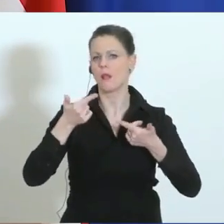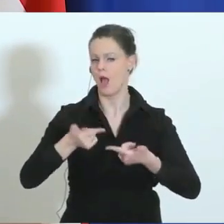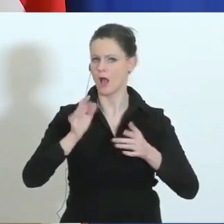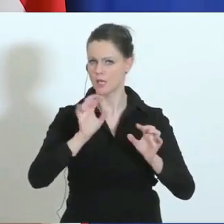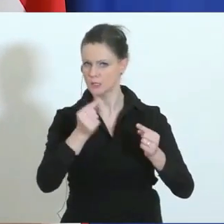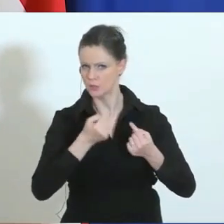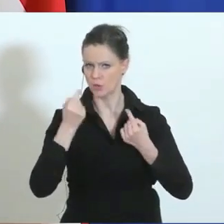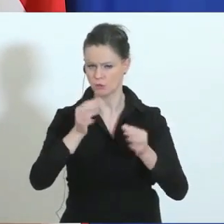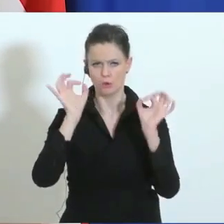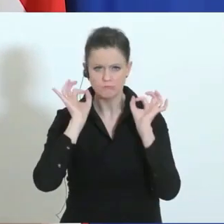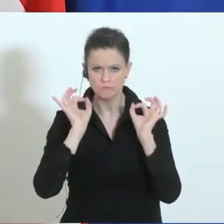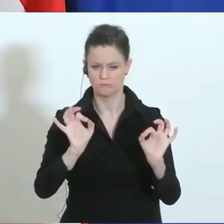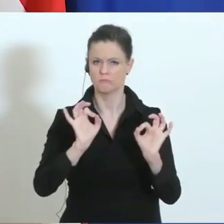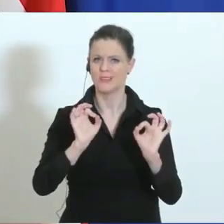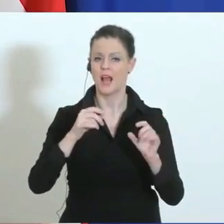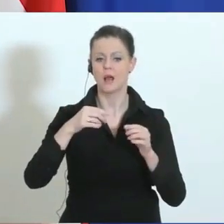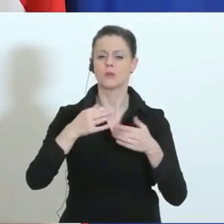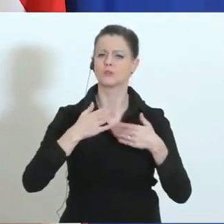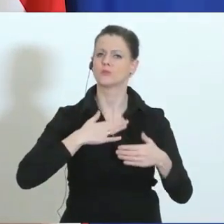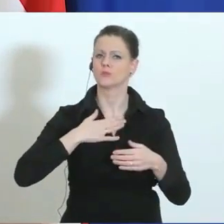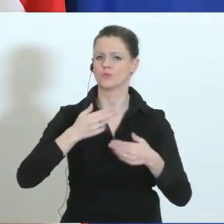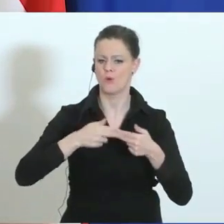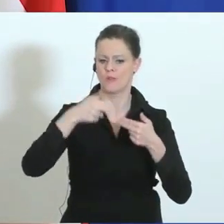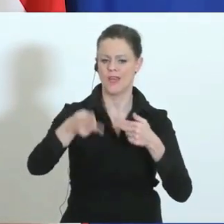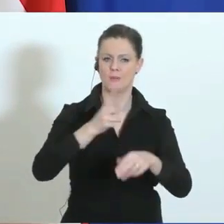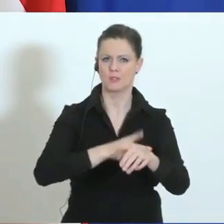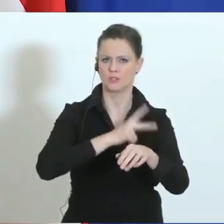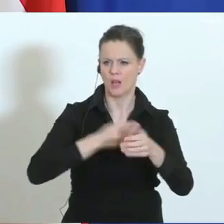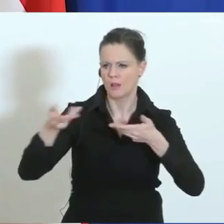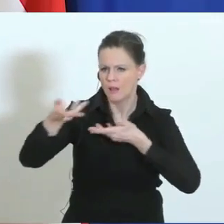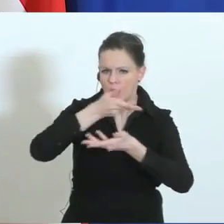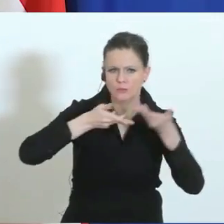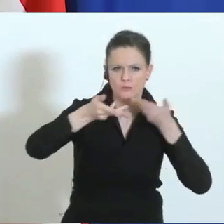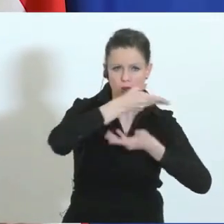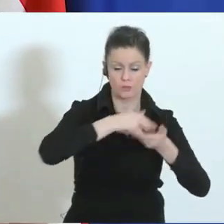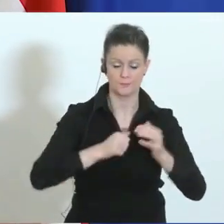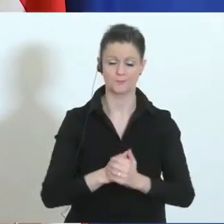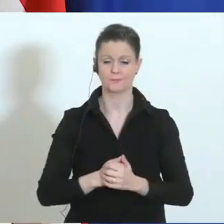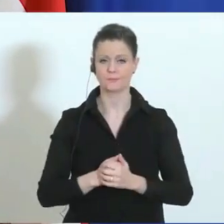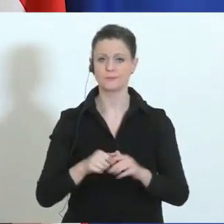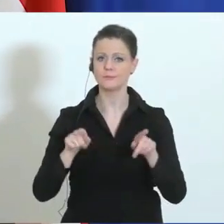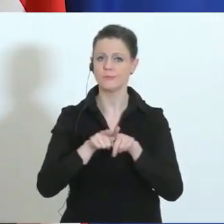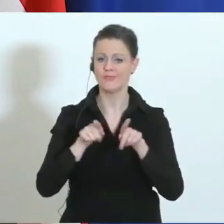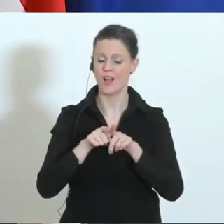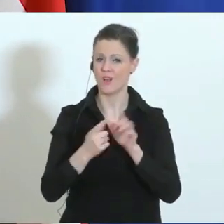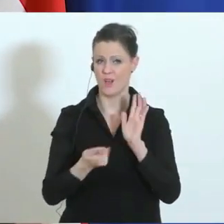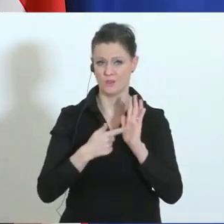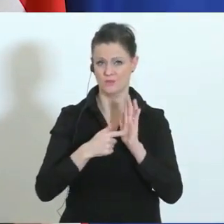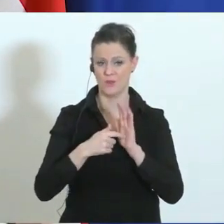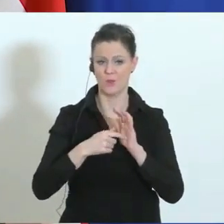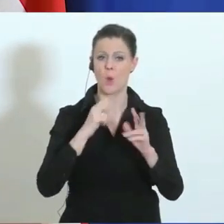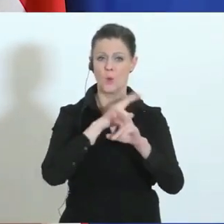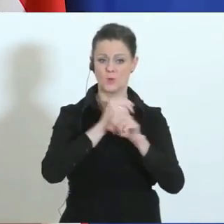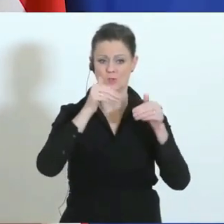sind in einem engen Austausch auch mit unseren Nachbarstaaten. Weiters gibt es nach wie vor auch eine Herausforderung an der Grenze Österreich-Deutschland.